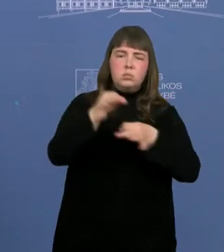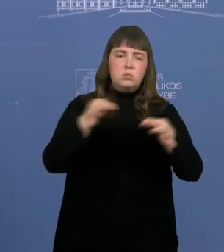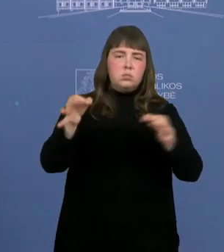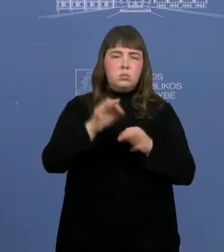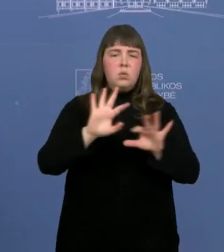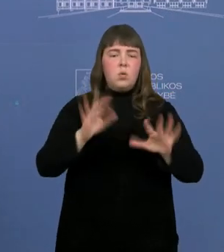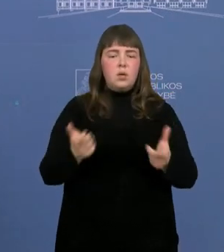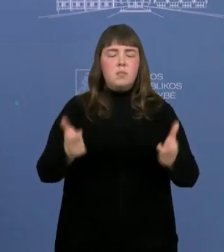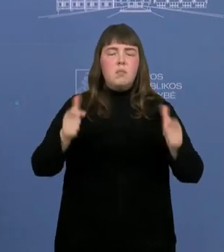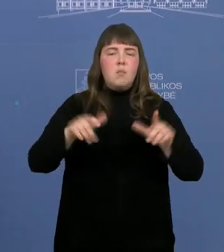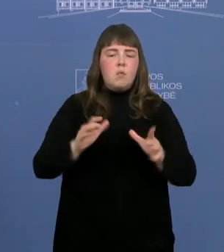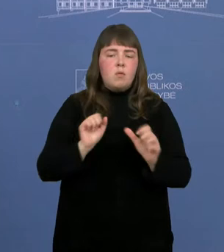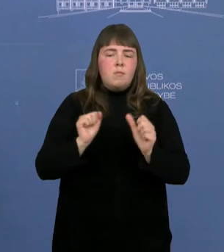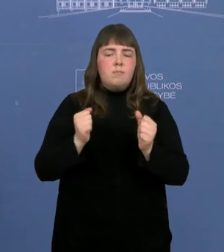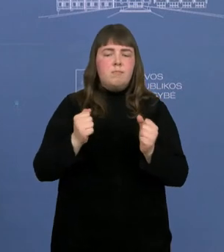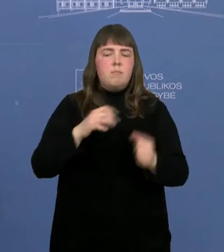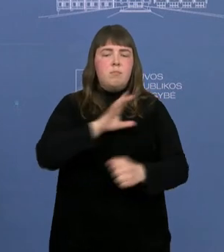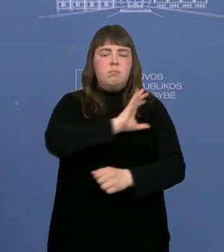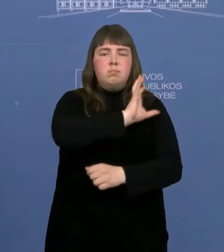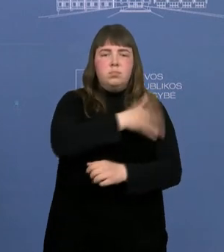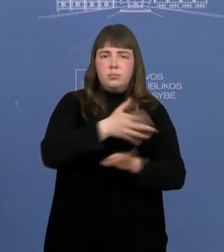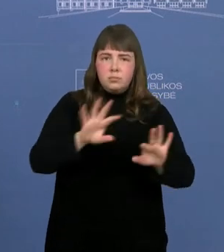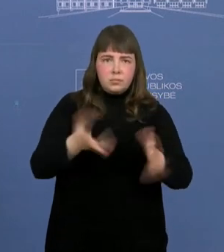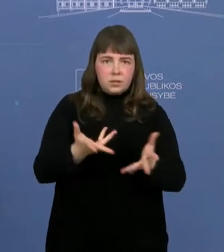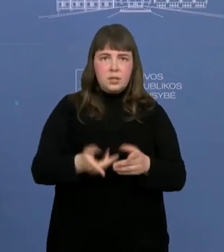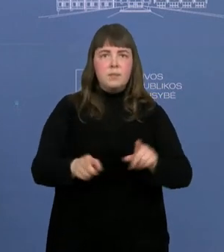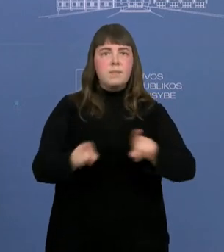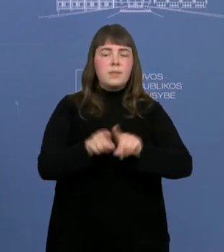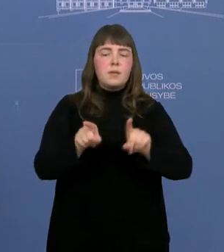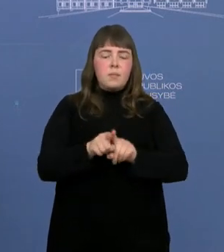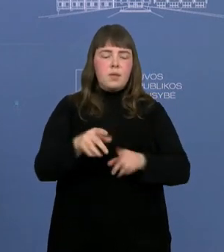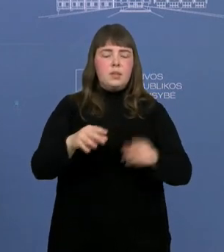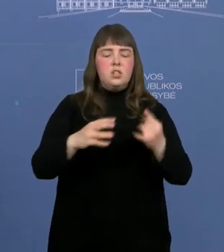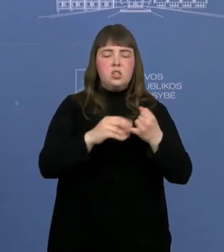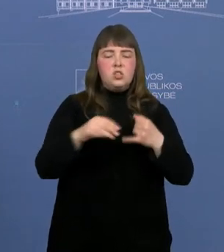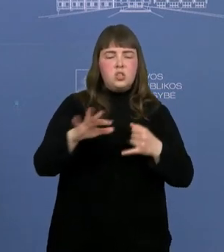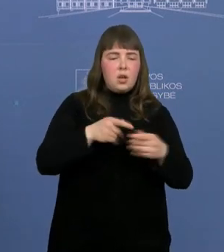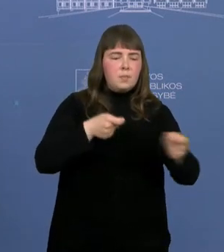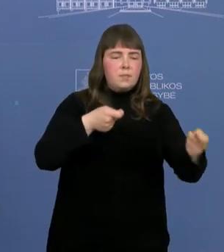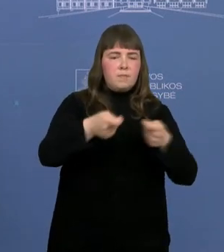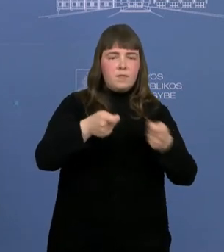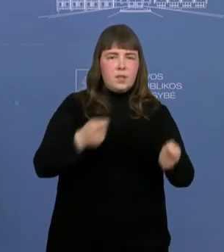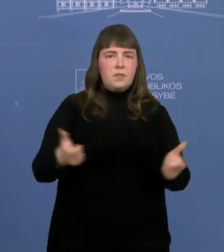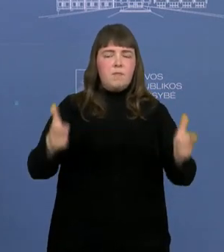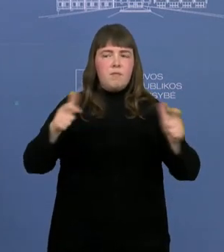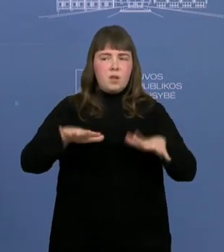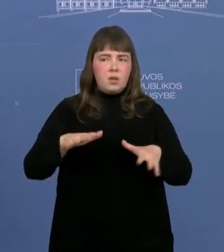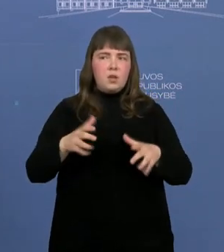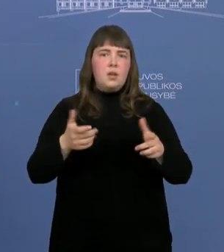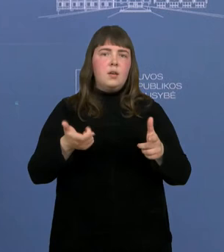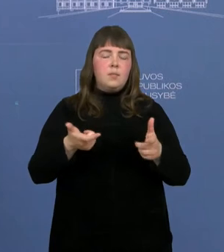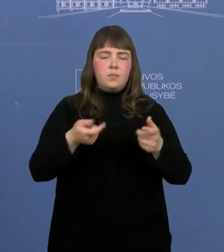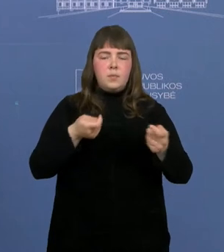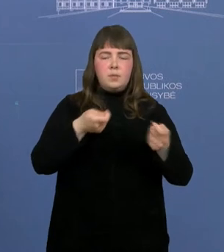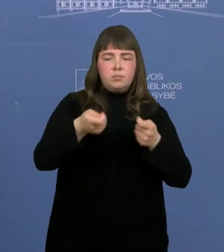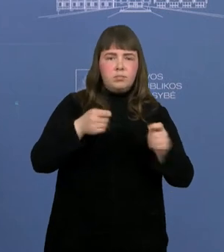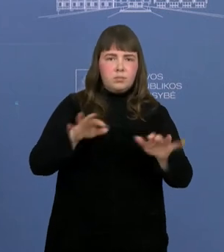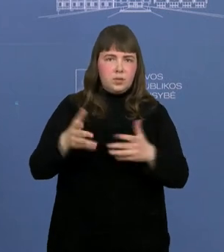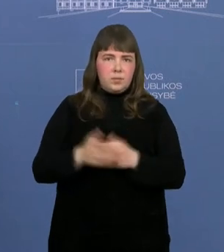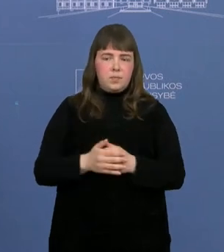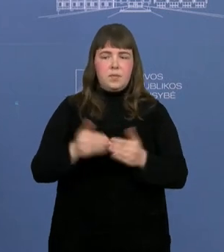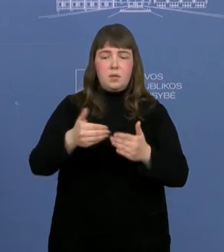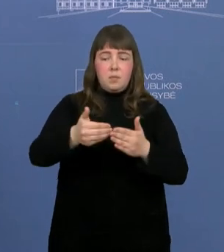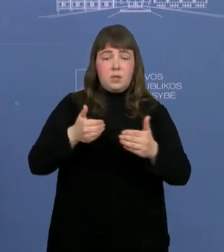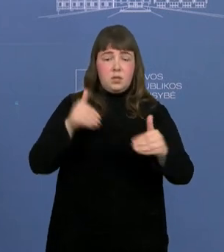savivaldą ir atiduoti žemės valdymą savivaldybio administracijoms. Prieš rinkimus visos politinės partijos pasirašė